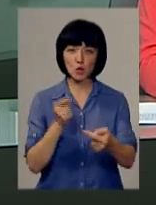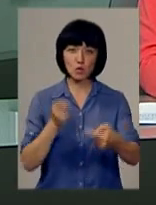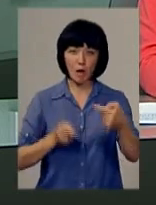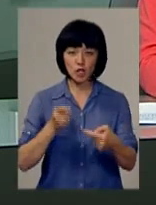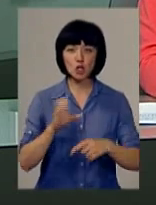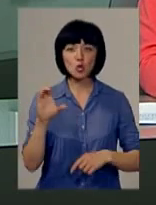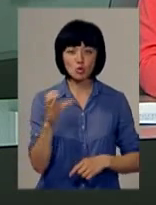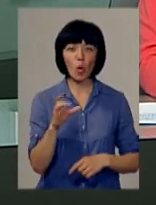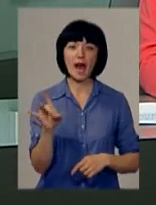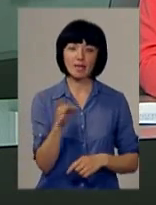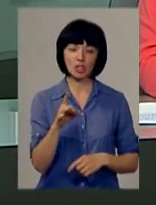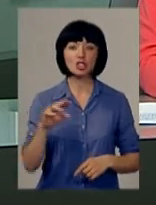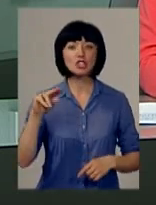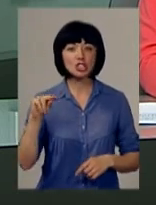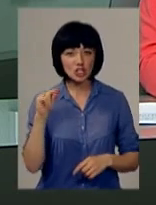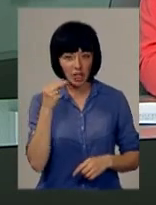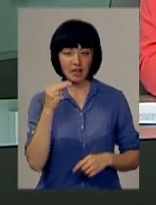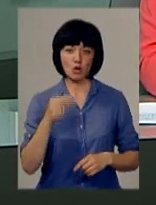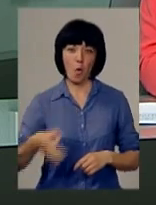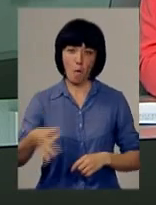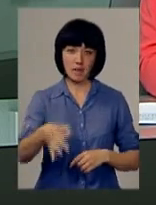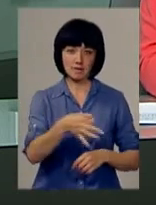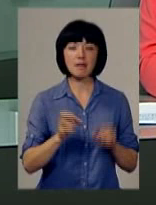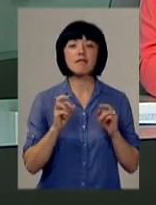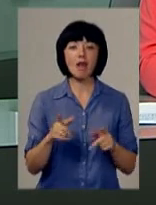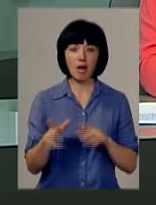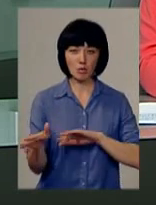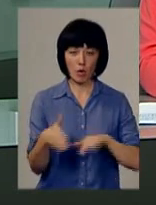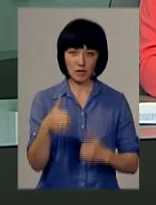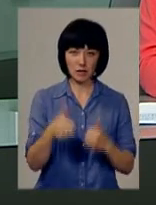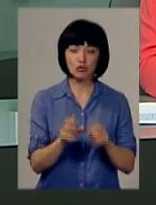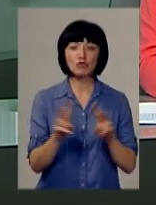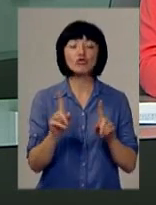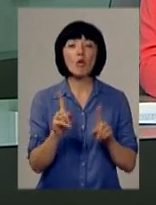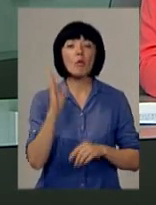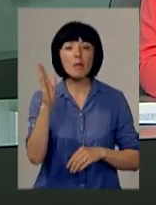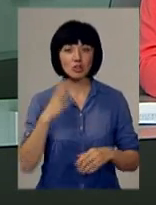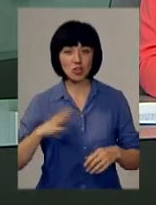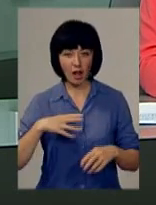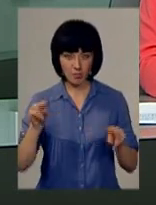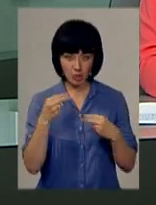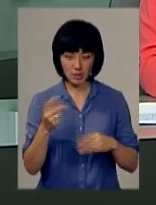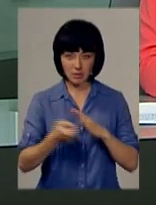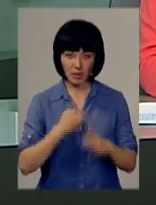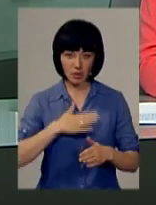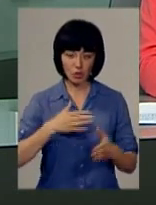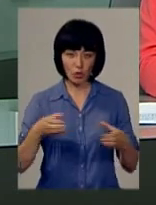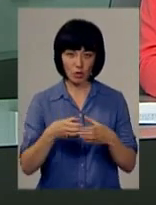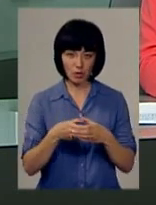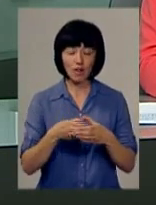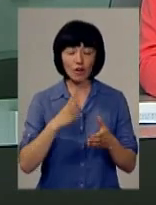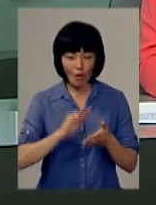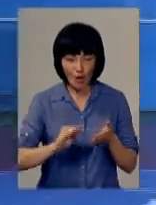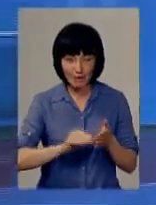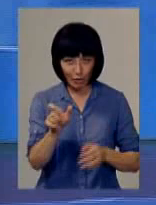Сумської, Рівненської та Чернігівської областей. Як проходили ігри, що попереду чекає на чемпіонів, дізнавалася Ярослава